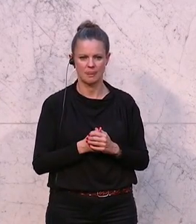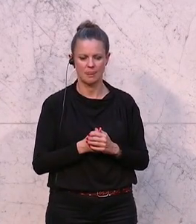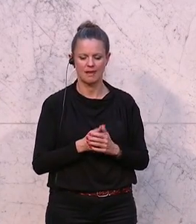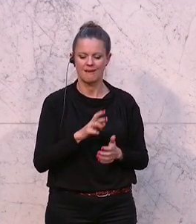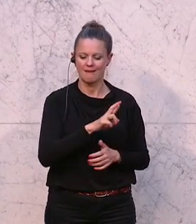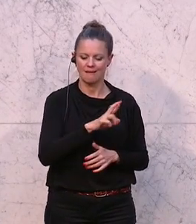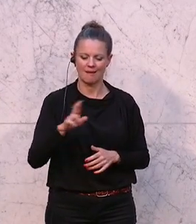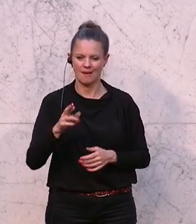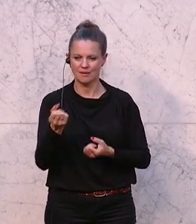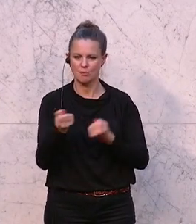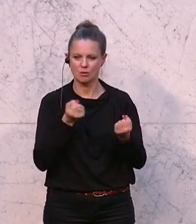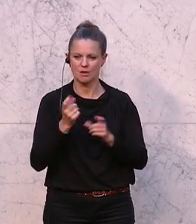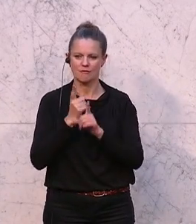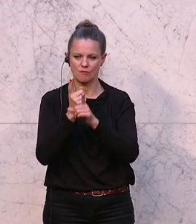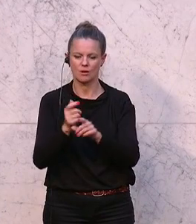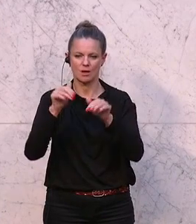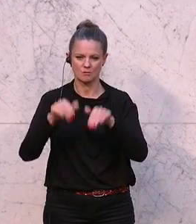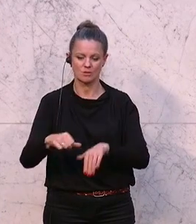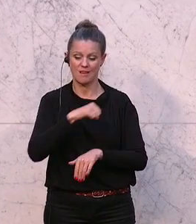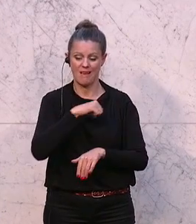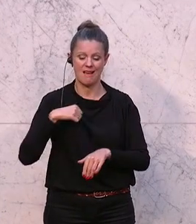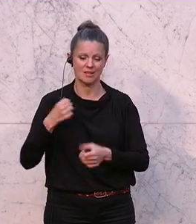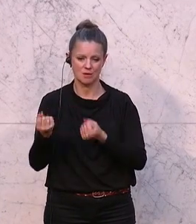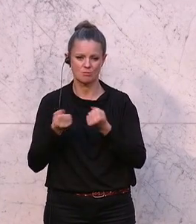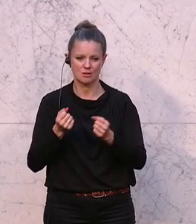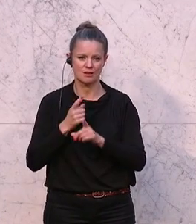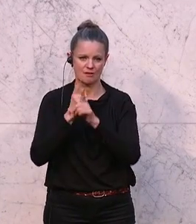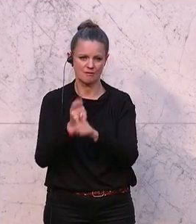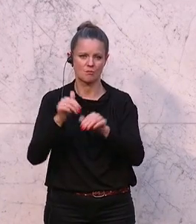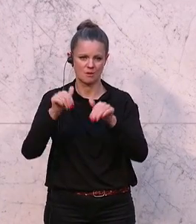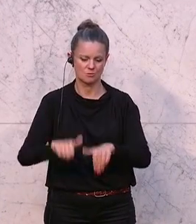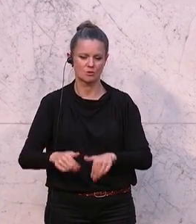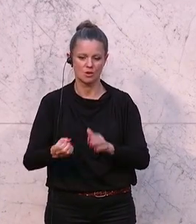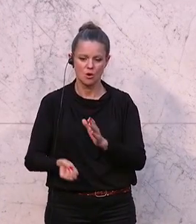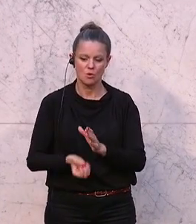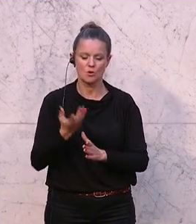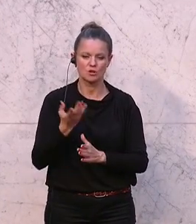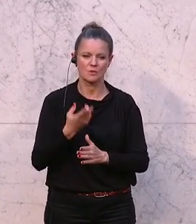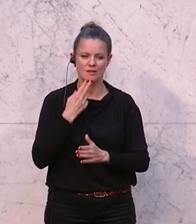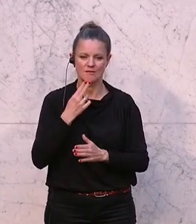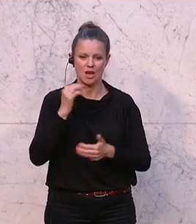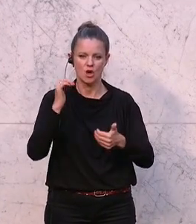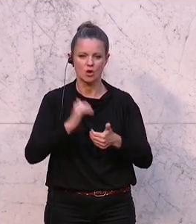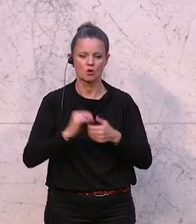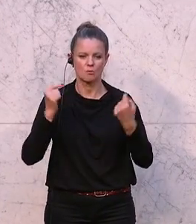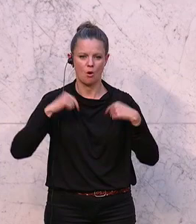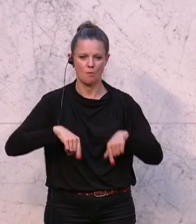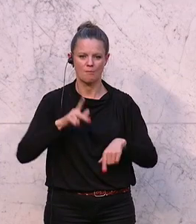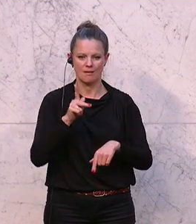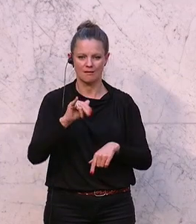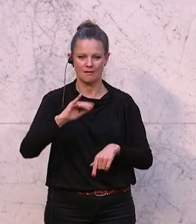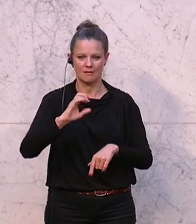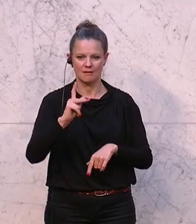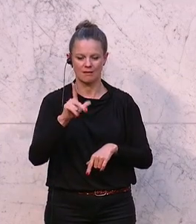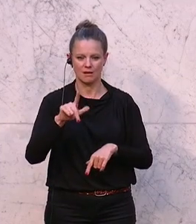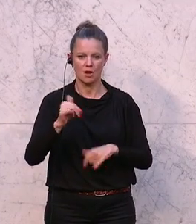Politik folgen muss, nämlich der eigenen Politik. Der Urheber dieses Spruches ist im Übrigen der Klubobmann Kickl, der heute den ganzen Tag